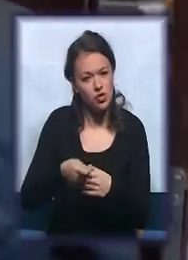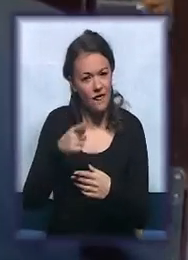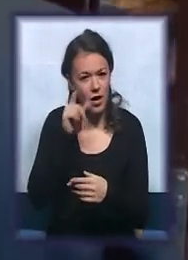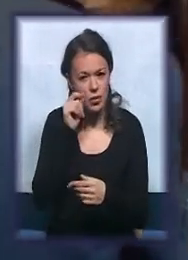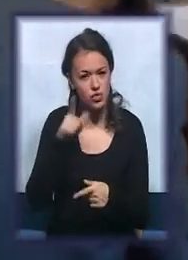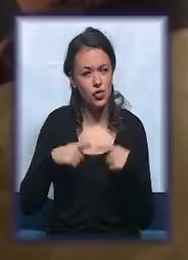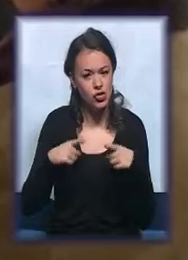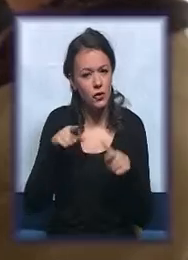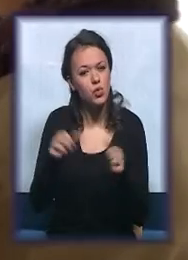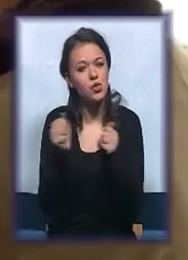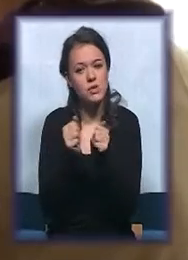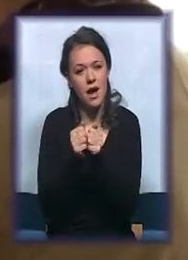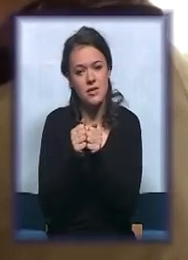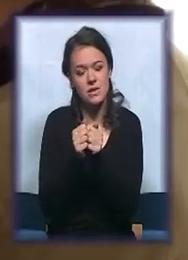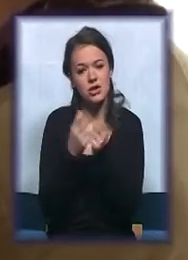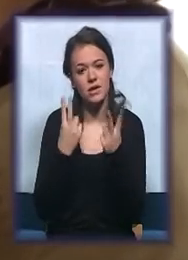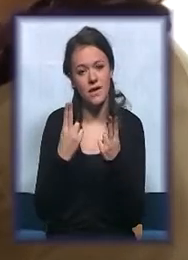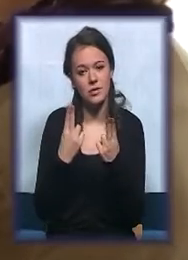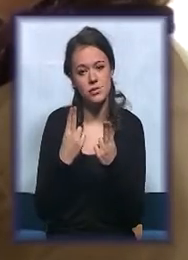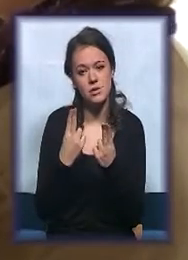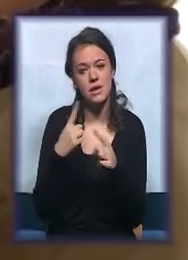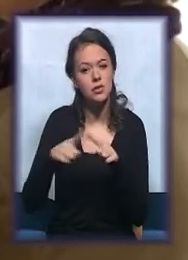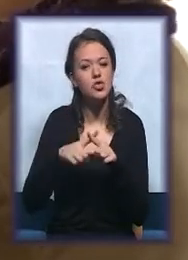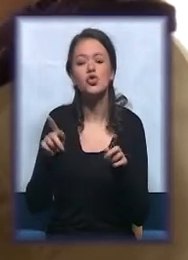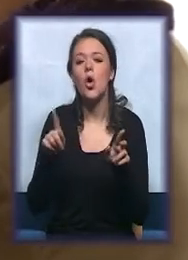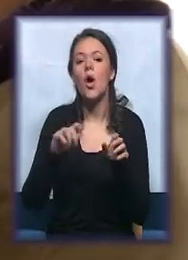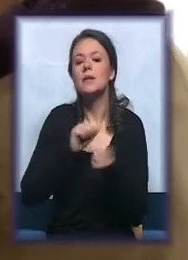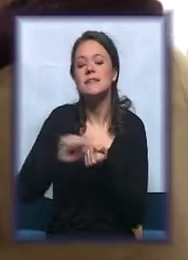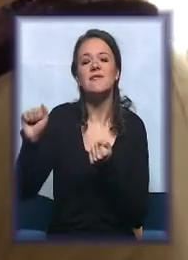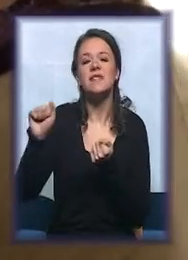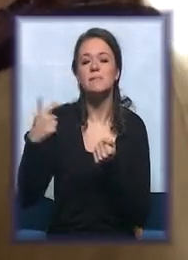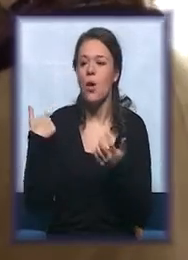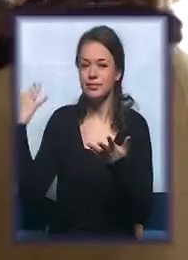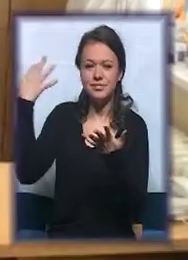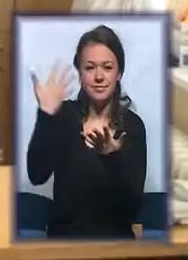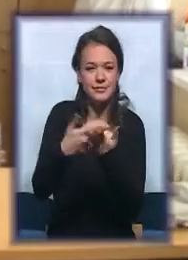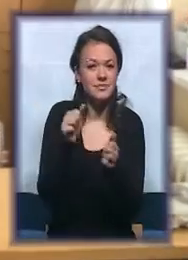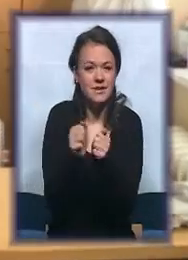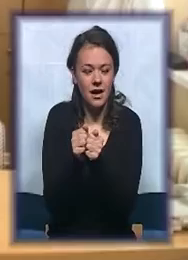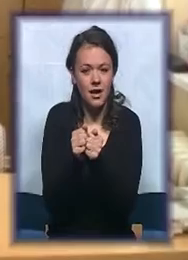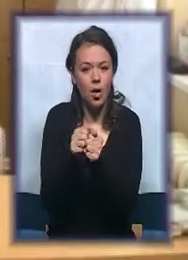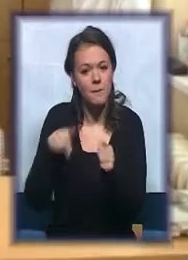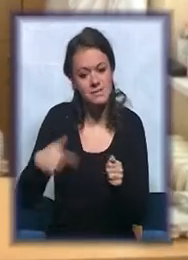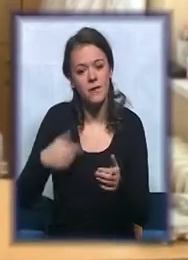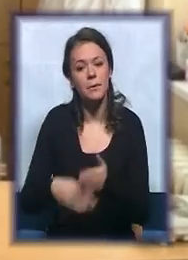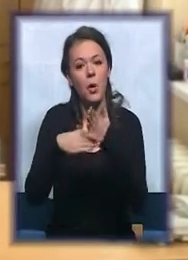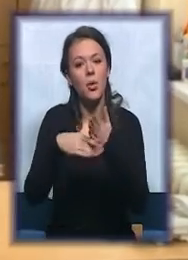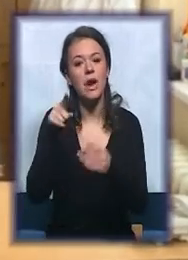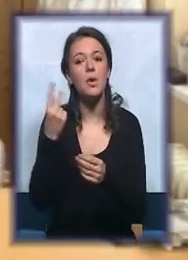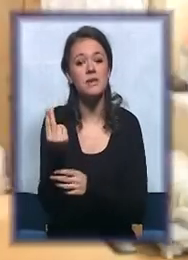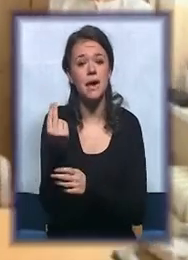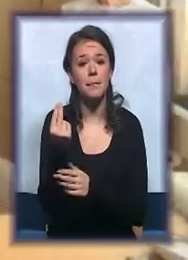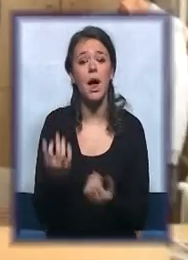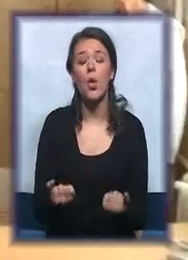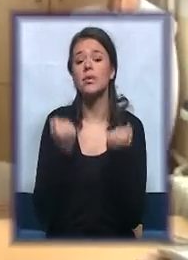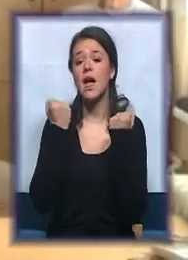su zajedničke vrednosti, jer svi pripadamo istoj istoriji. Mi smo ovde da bi smo pomogli Srbiji u teškoj situaciji. Nije lako